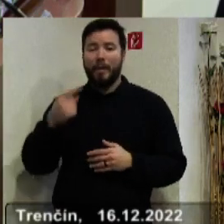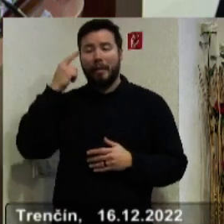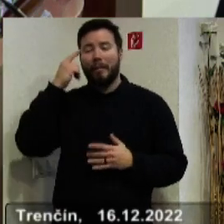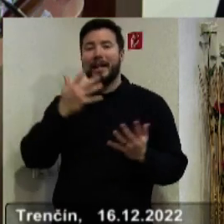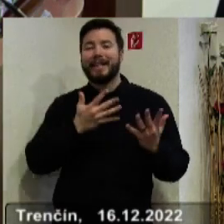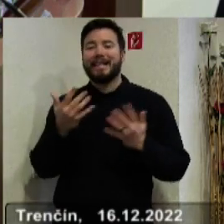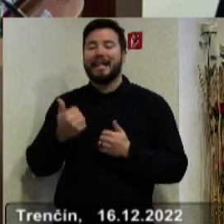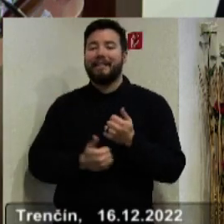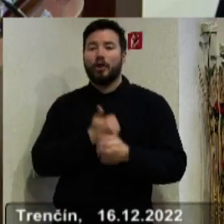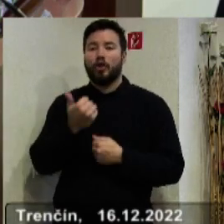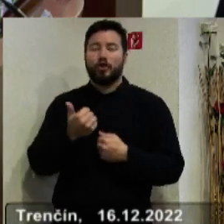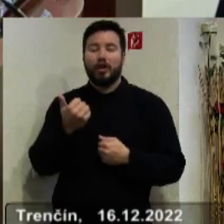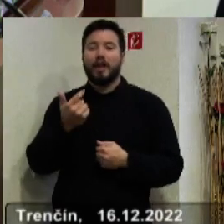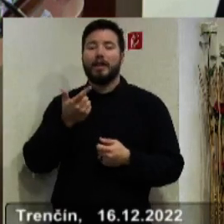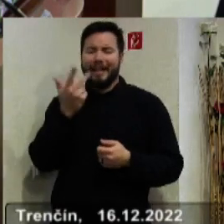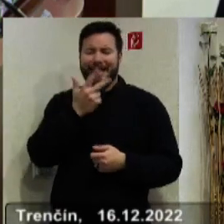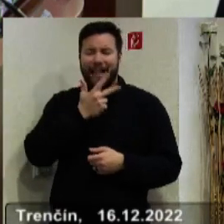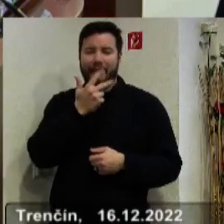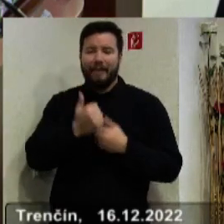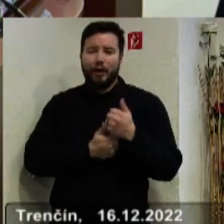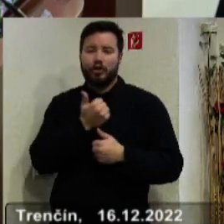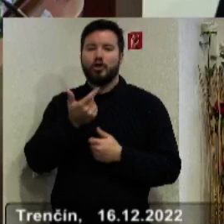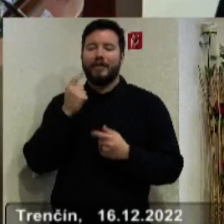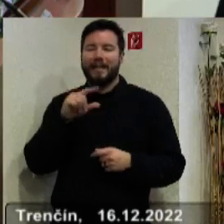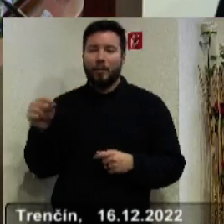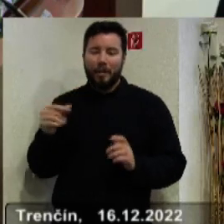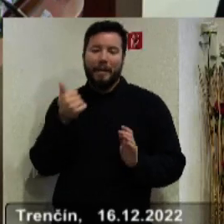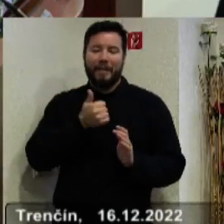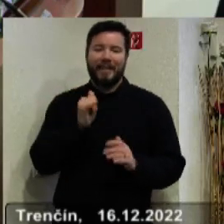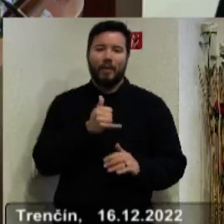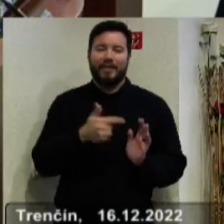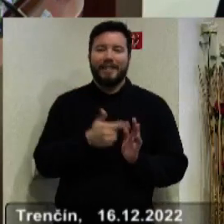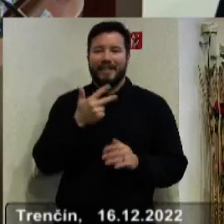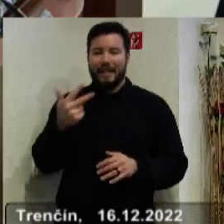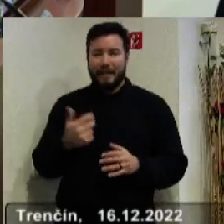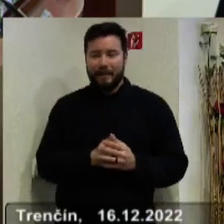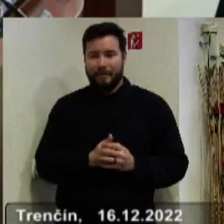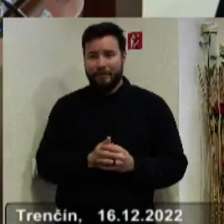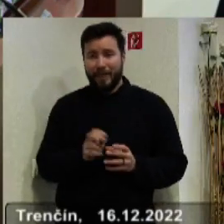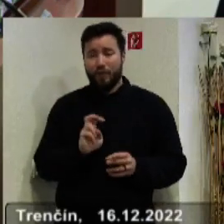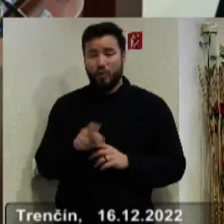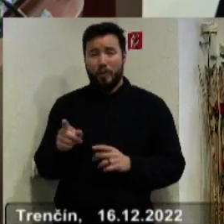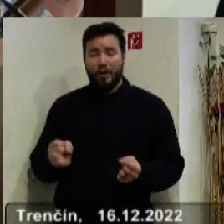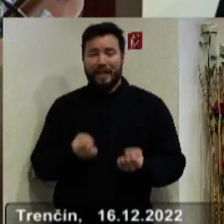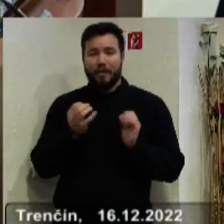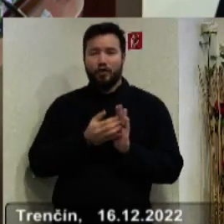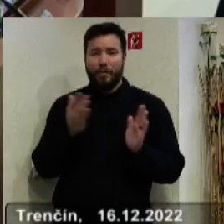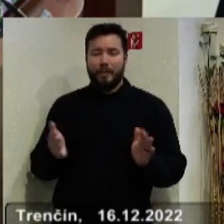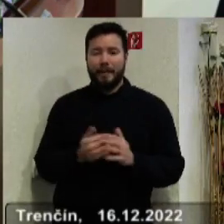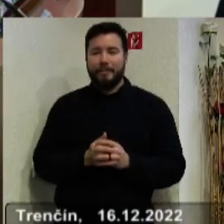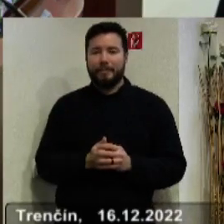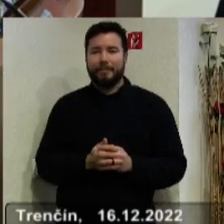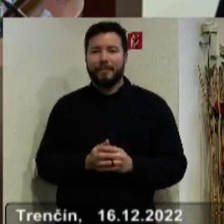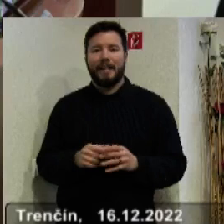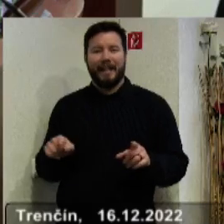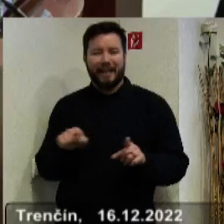30. výročie vzniku SR, bude to 1. januára roku 2023, hoci vstupujeme do najťažšieho obdobia. V tom